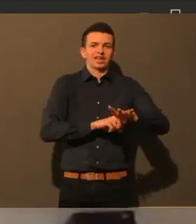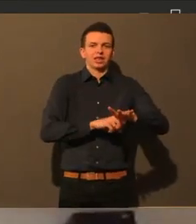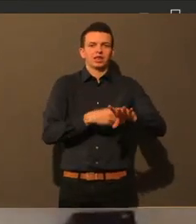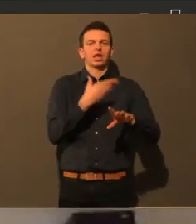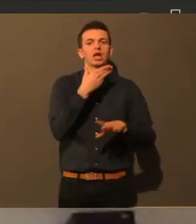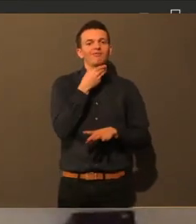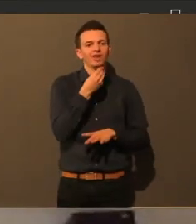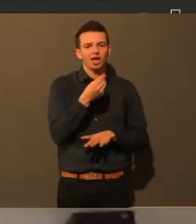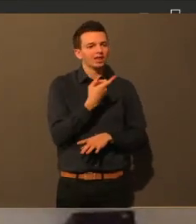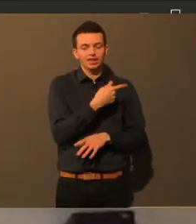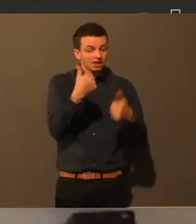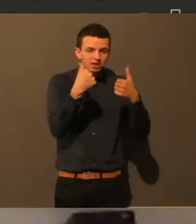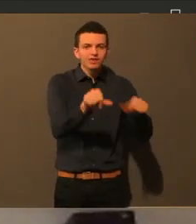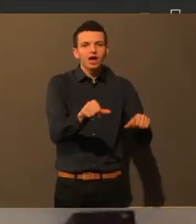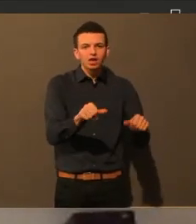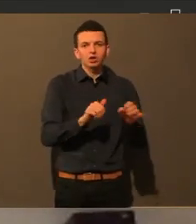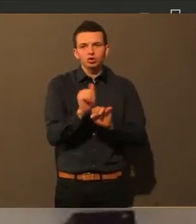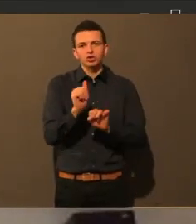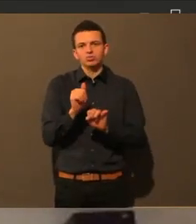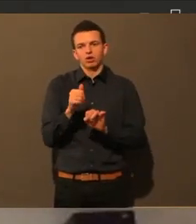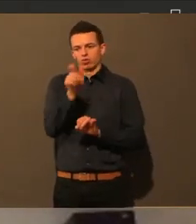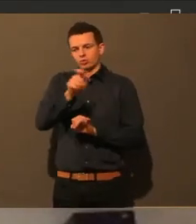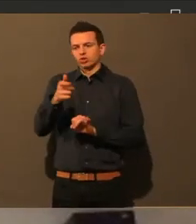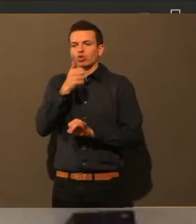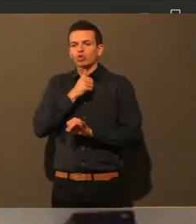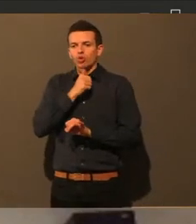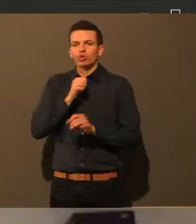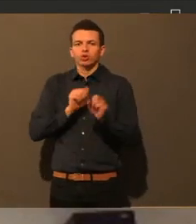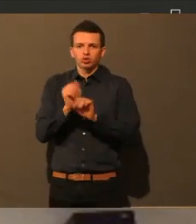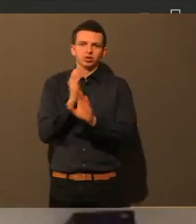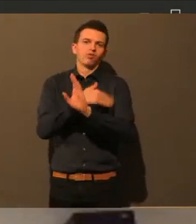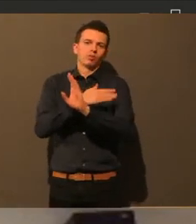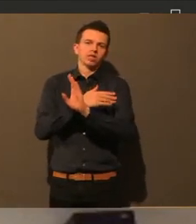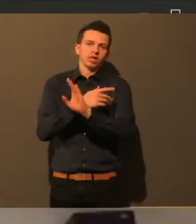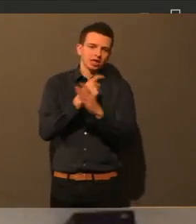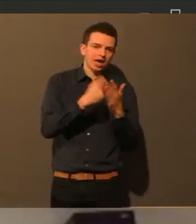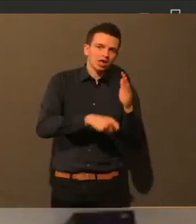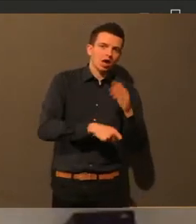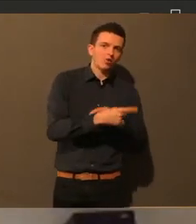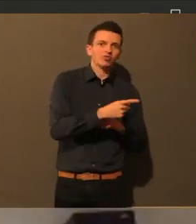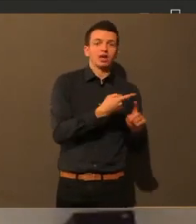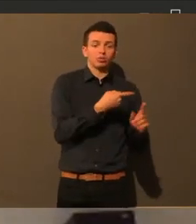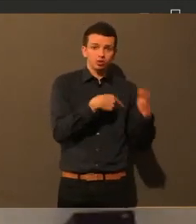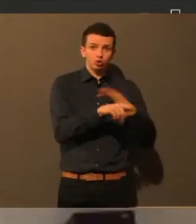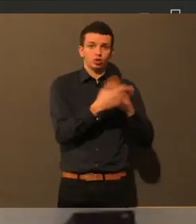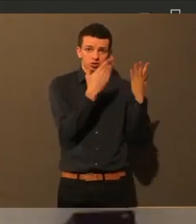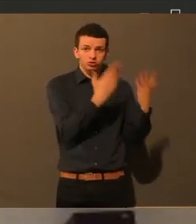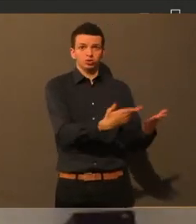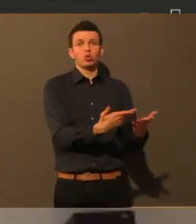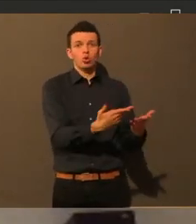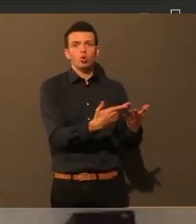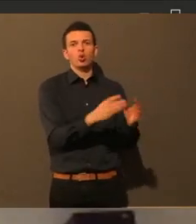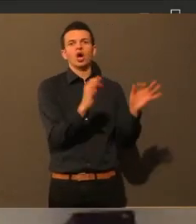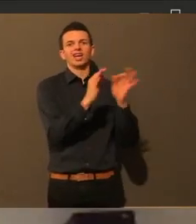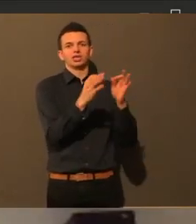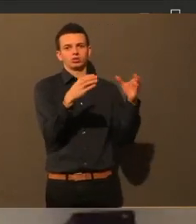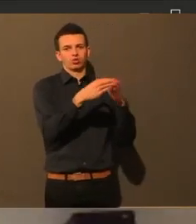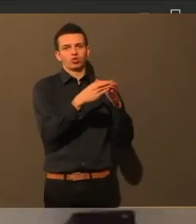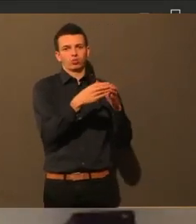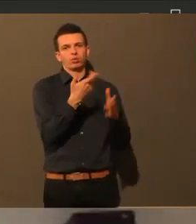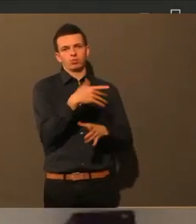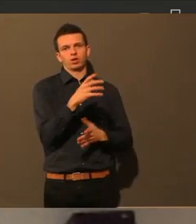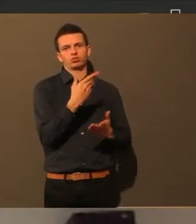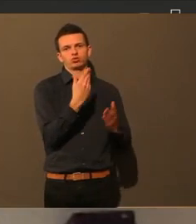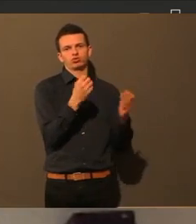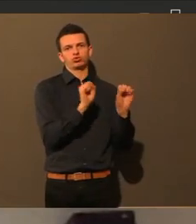Ordnung. Nur die haben es geschafft, dass da diese Risikogruppen wesentlich besser geschützt sind.